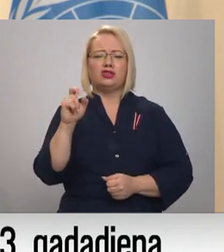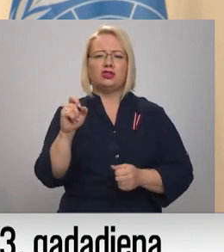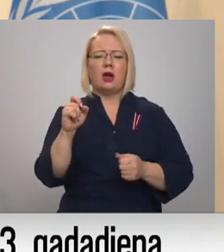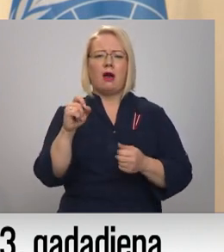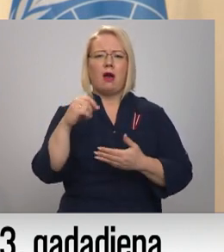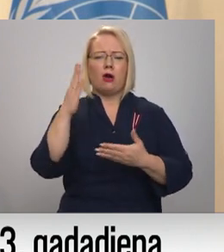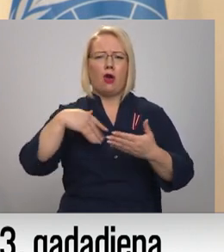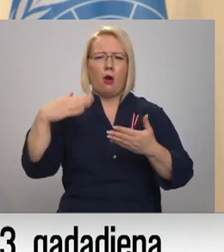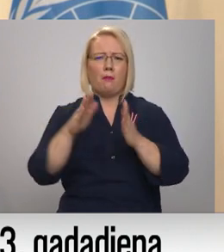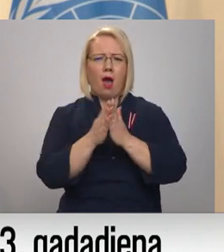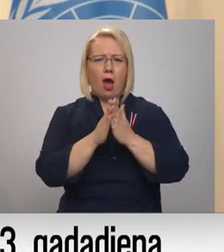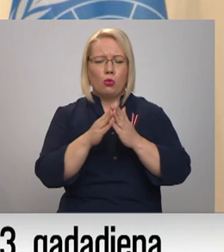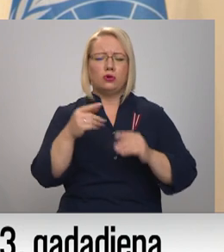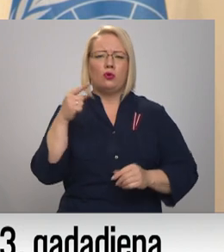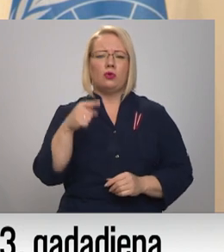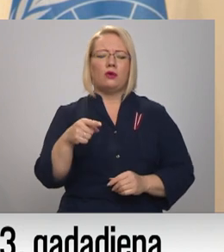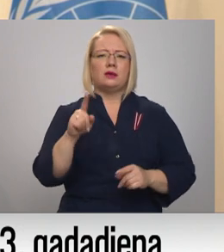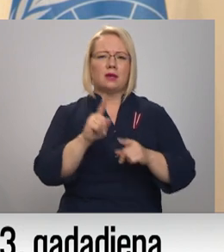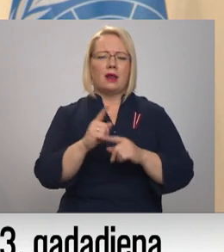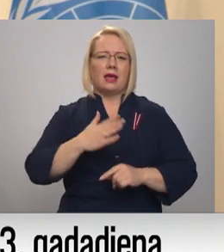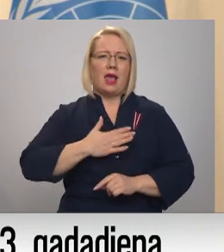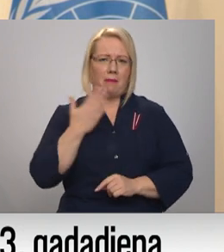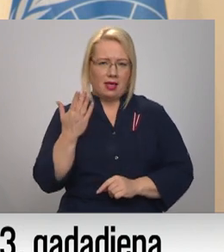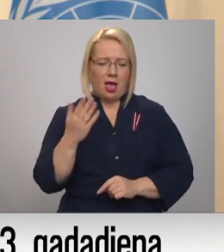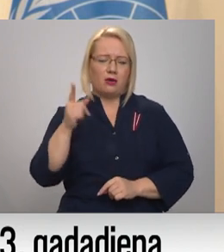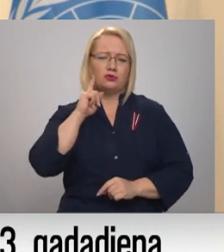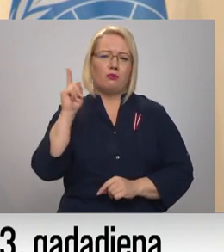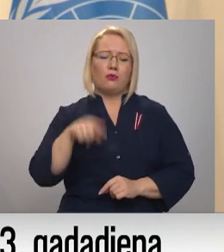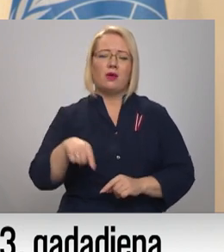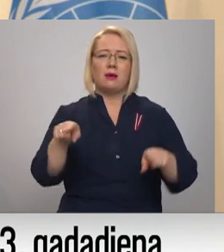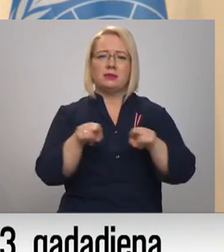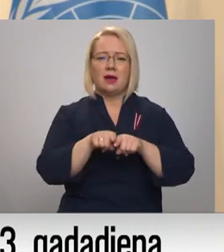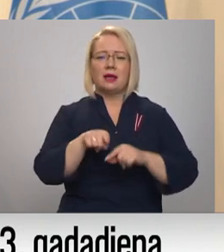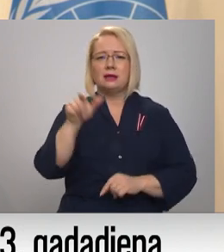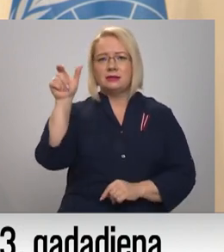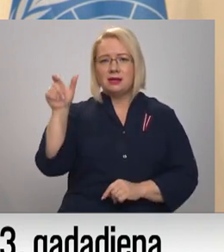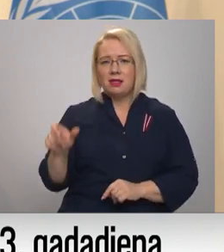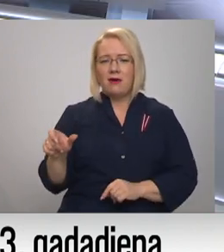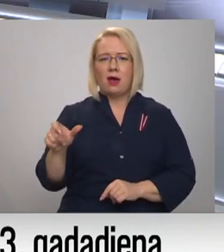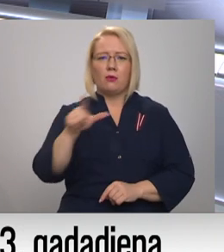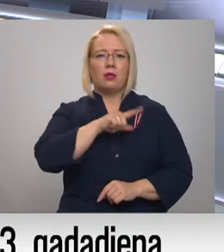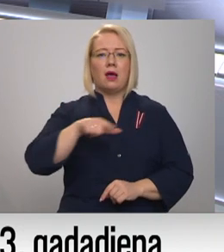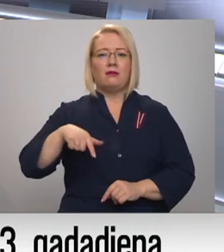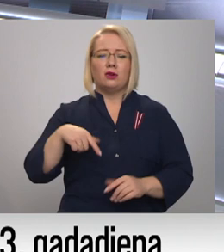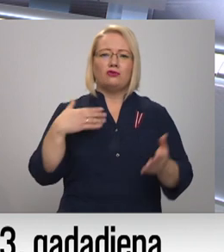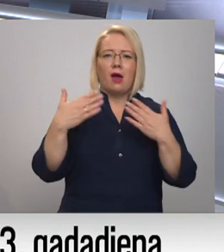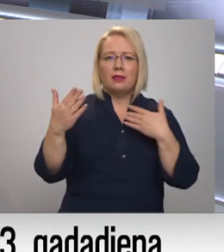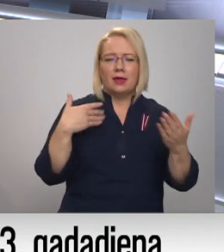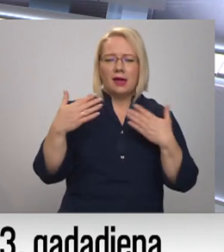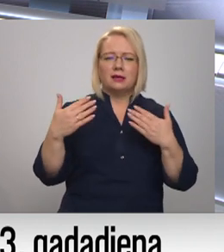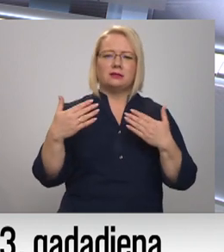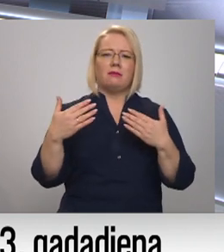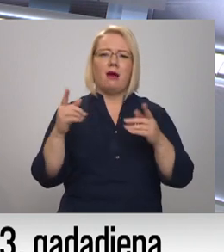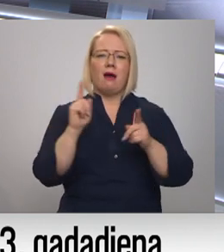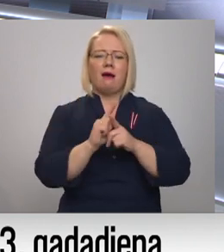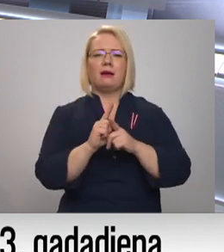es arī ieraudzīju un to es arī iemīlējos. Protams, arī cilvēku latviešu attieksmi pret manis arī